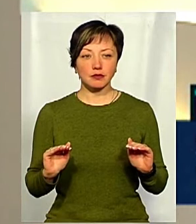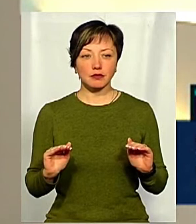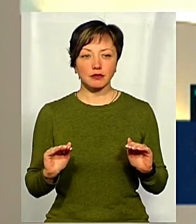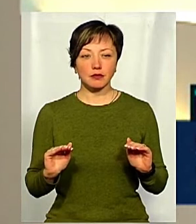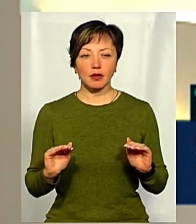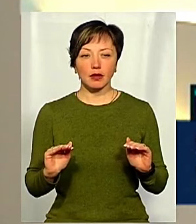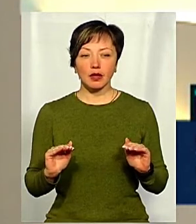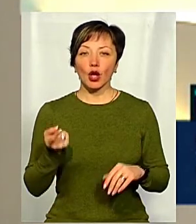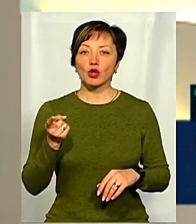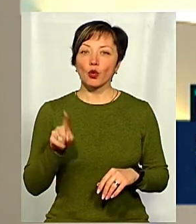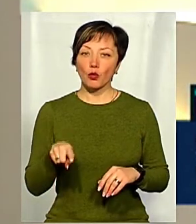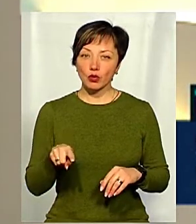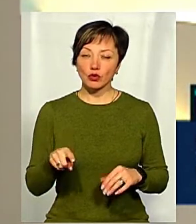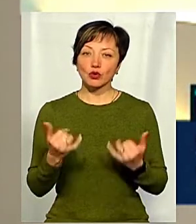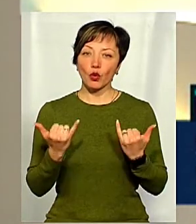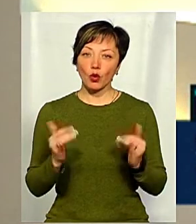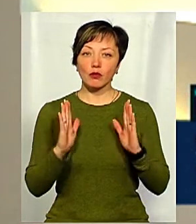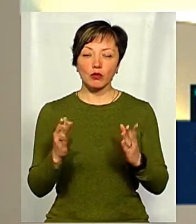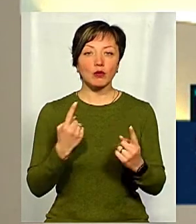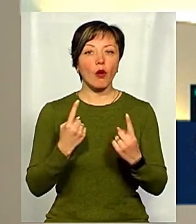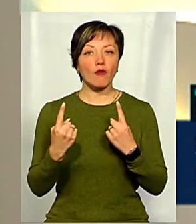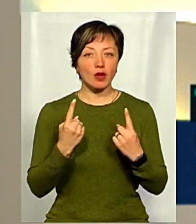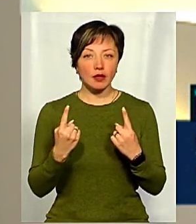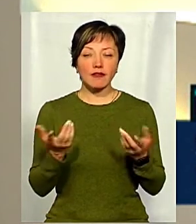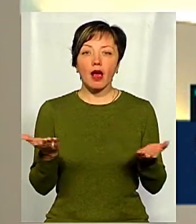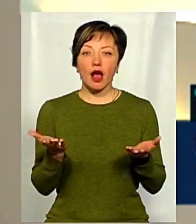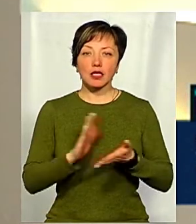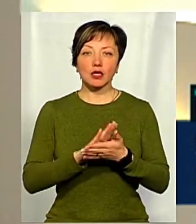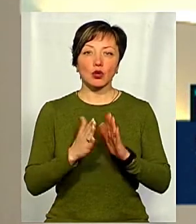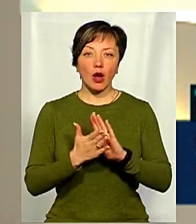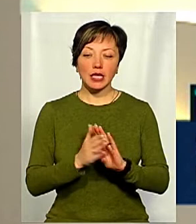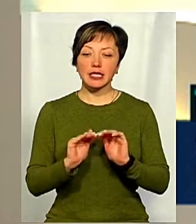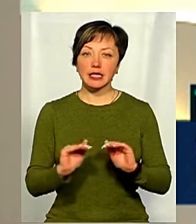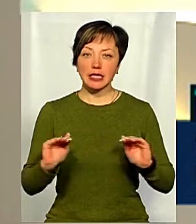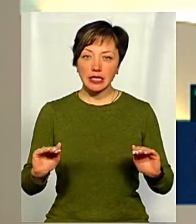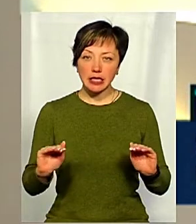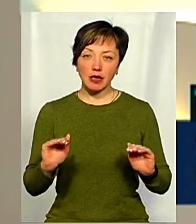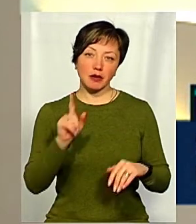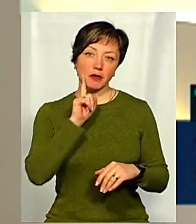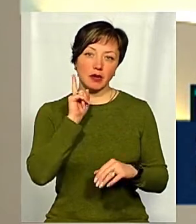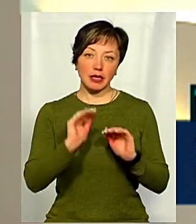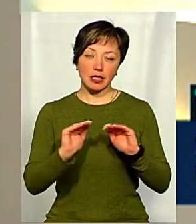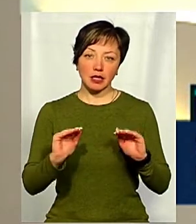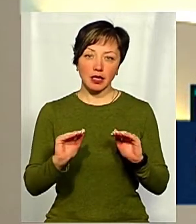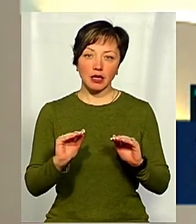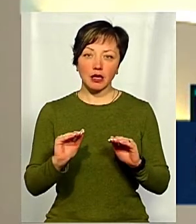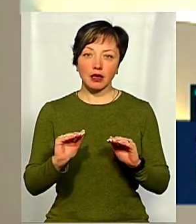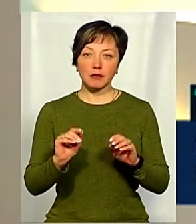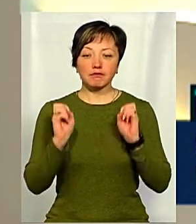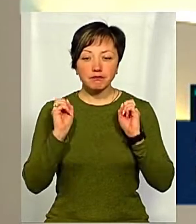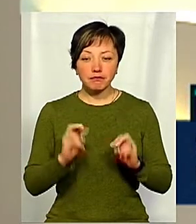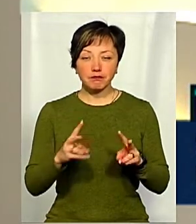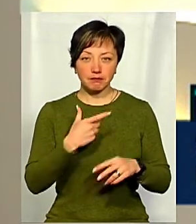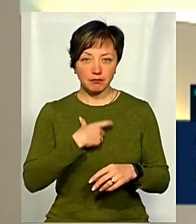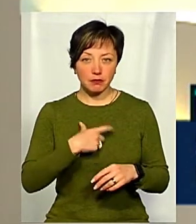А тому сьогодні будемо говорити, у яких ситуаціях діти і підлітки наражаються на